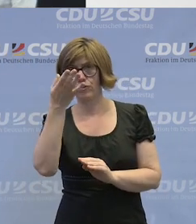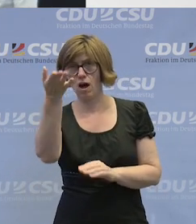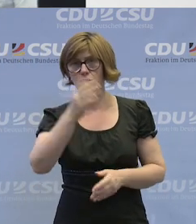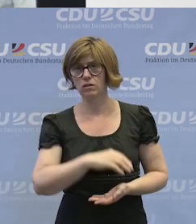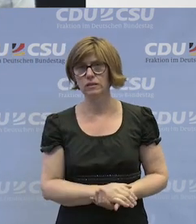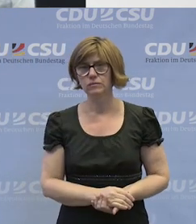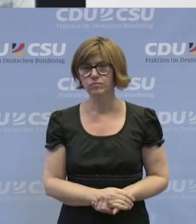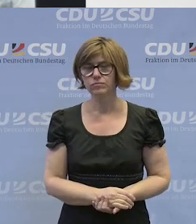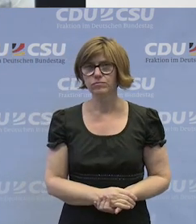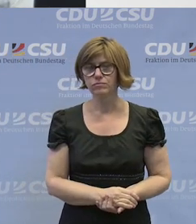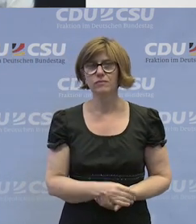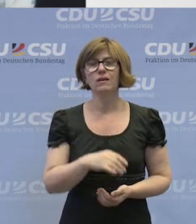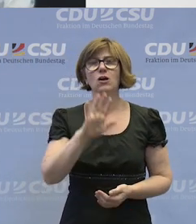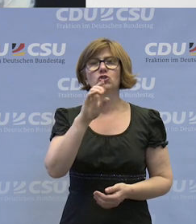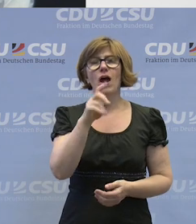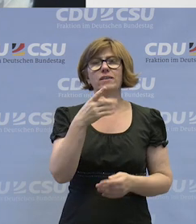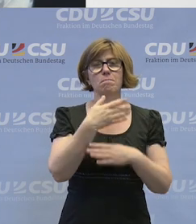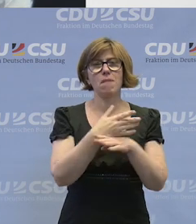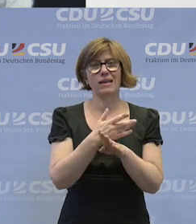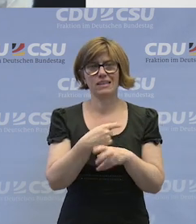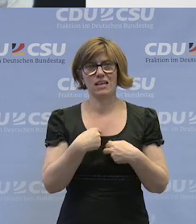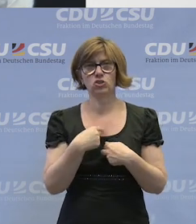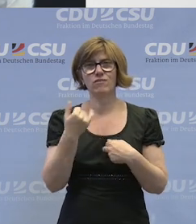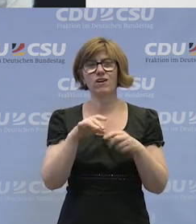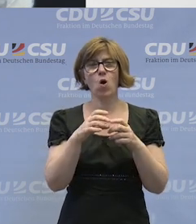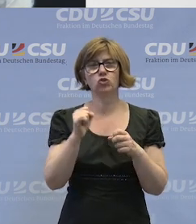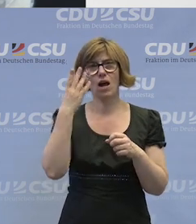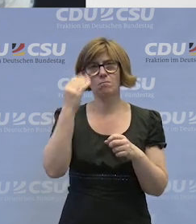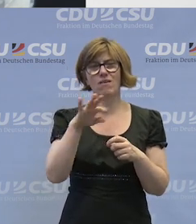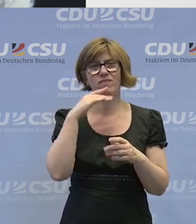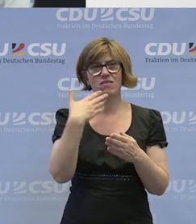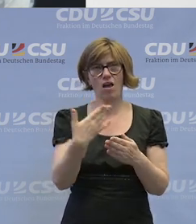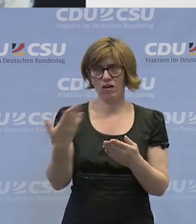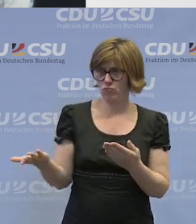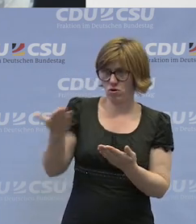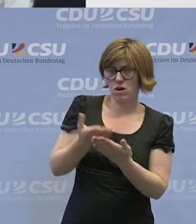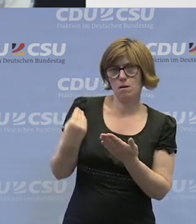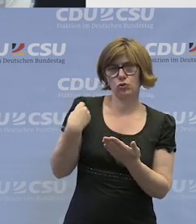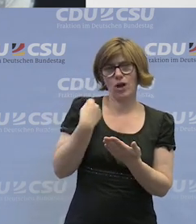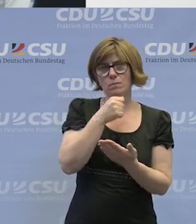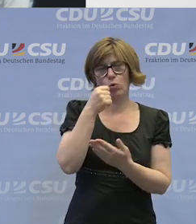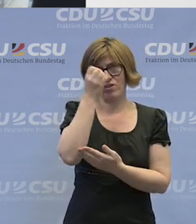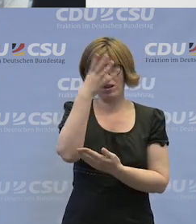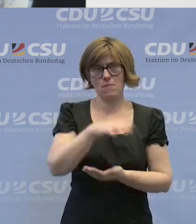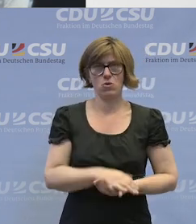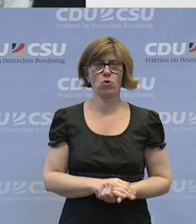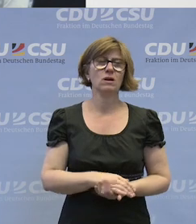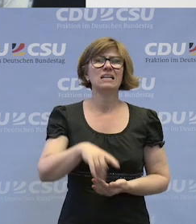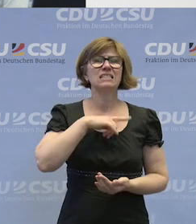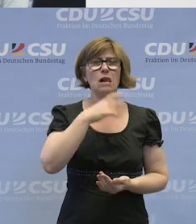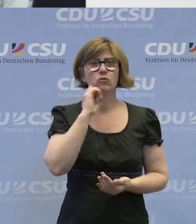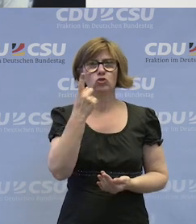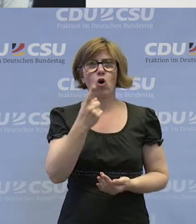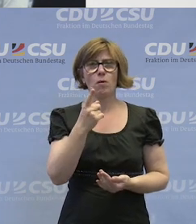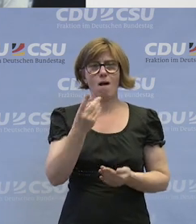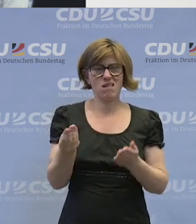Bitte. Scheit der Paritätische. Frau Stadtmann, herzlichen Dank für die Vorlage zum Thema berufliche Bildung. Ich würde da gerne auch